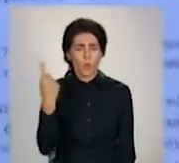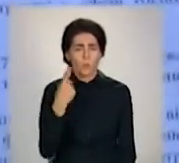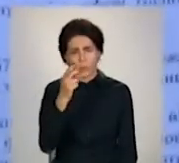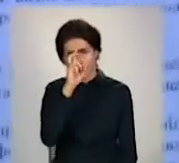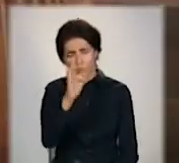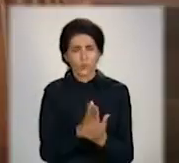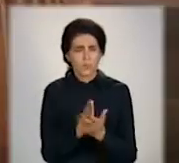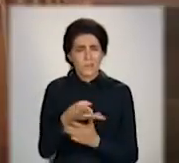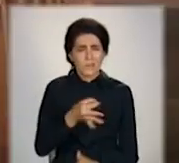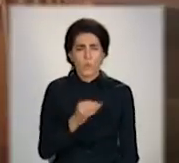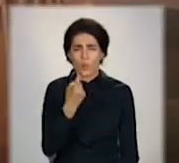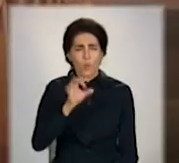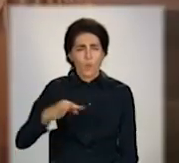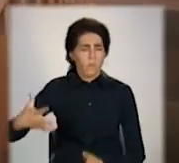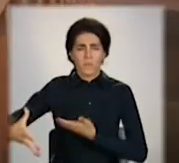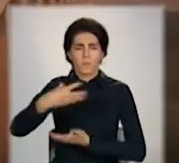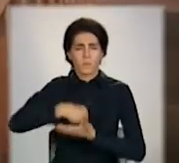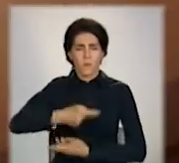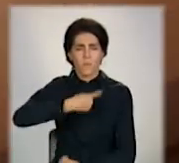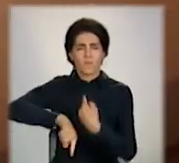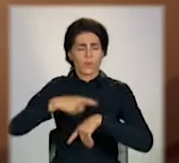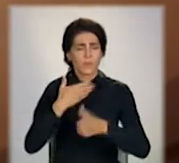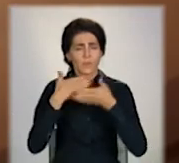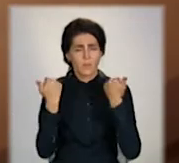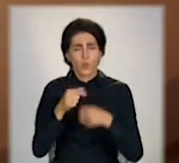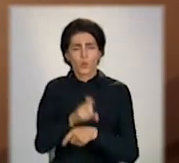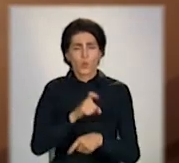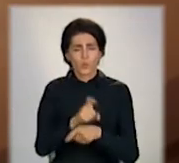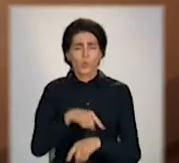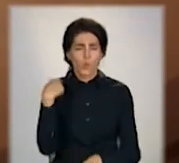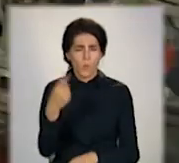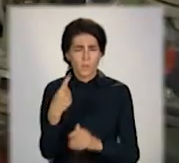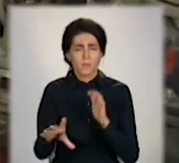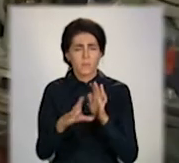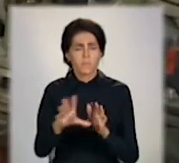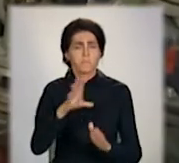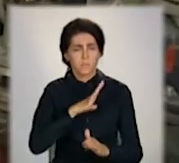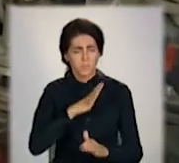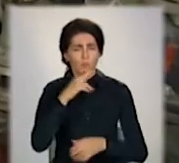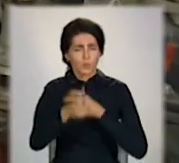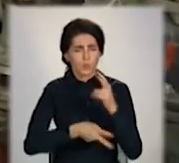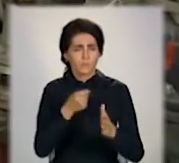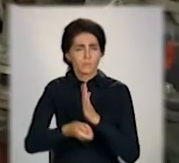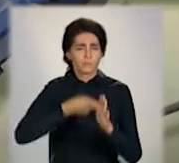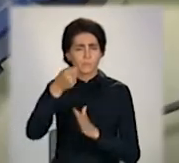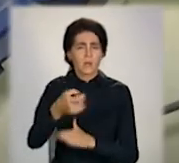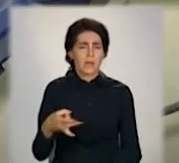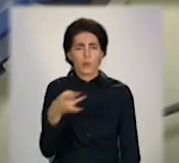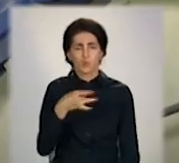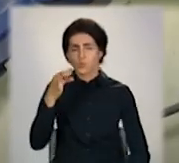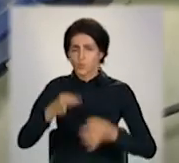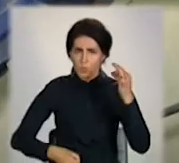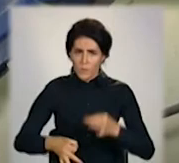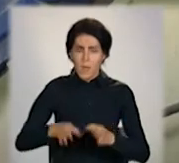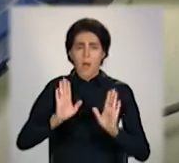Жодної копійки їм поки не повернули. Донецьк теплокомун енерго спочатку оскаржувало рішення у районному суді, потім в